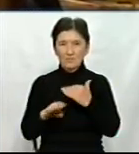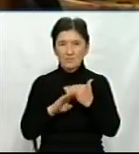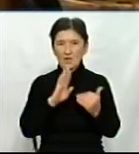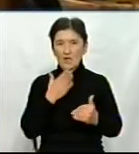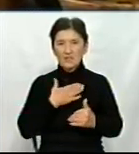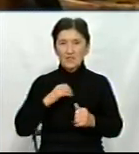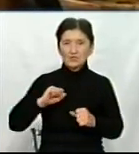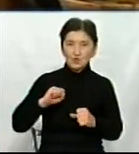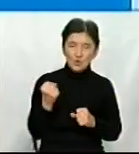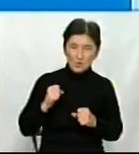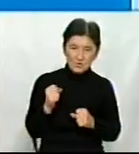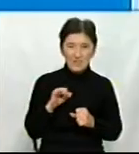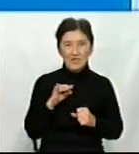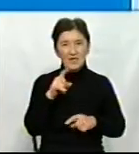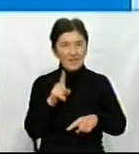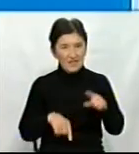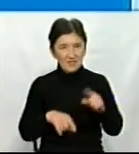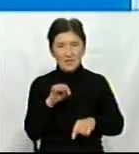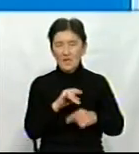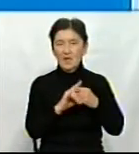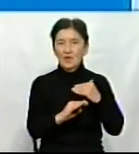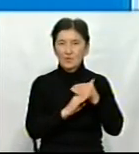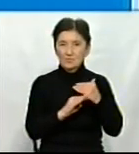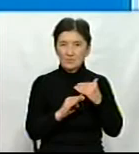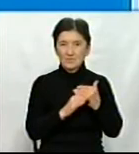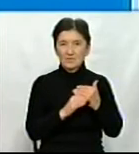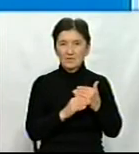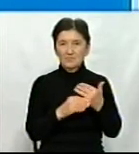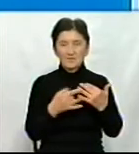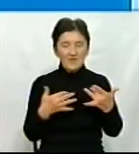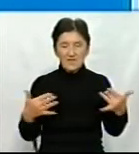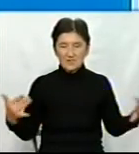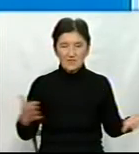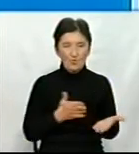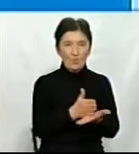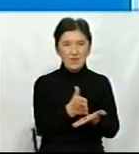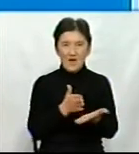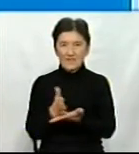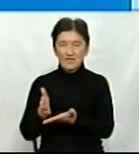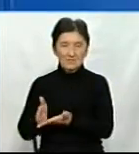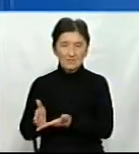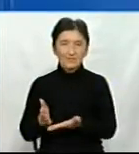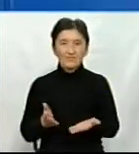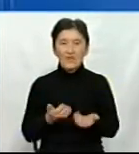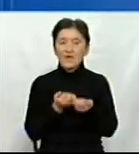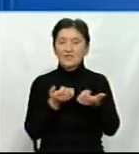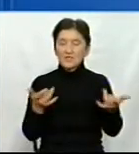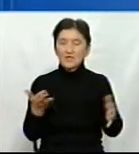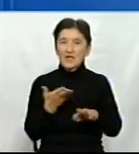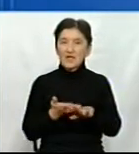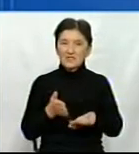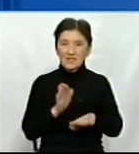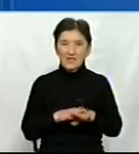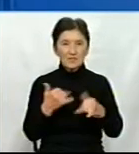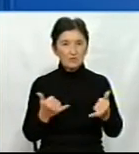Це наші друзі і рідні. І допомагають в різному плані. Скажіть, будь ласка, наскільки складно сьогодні